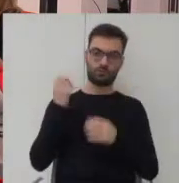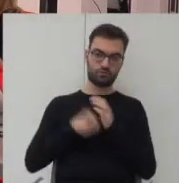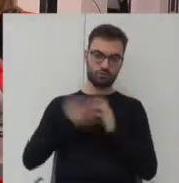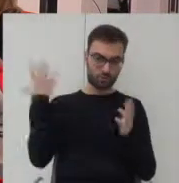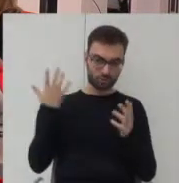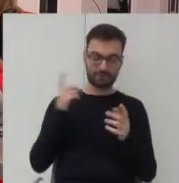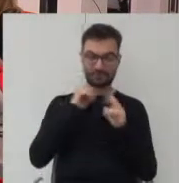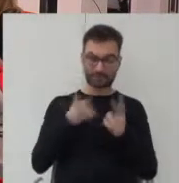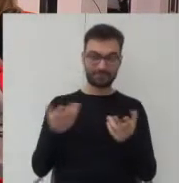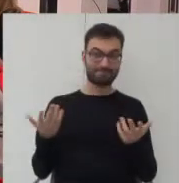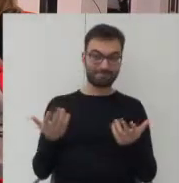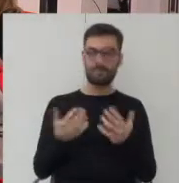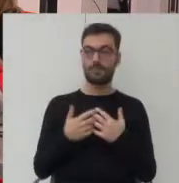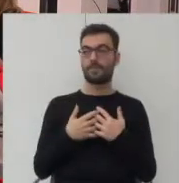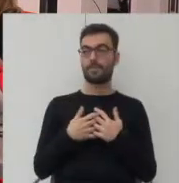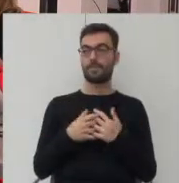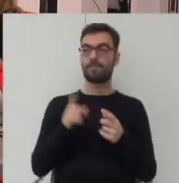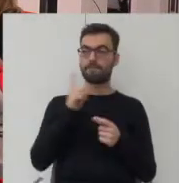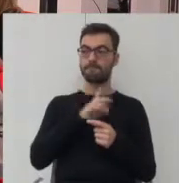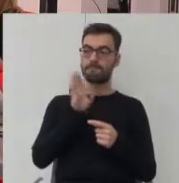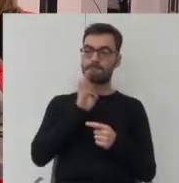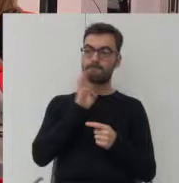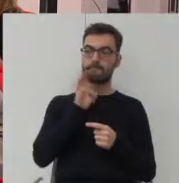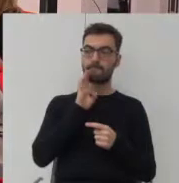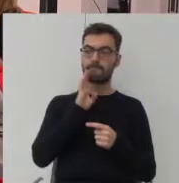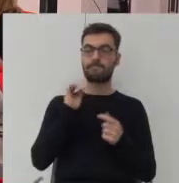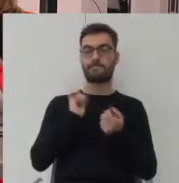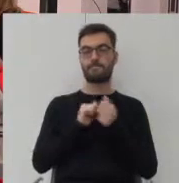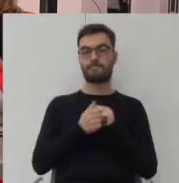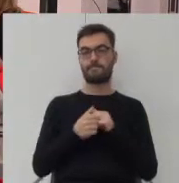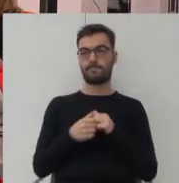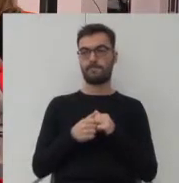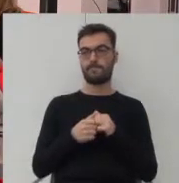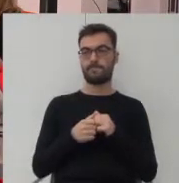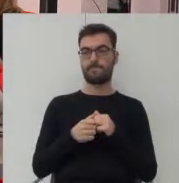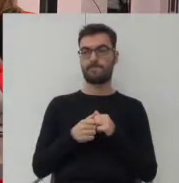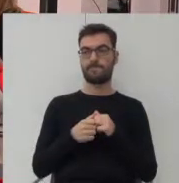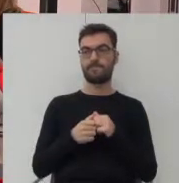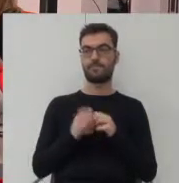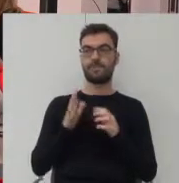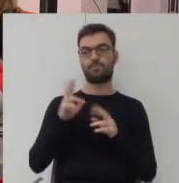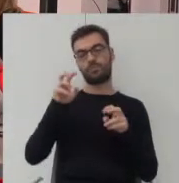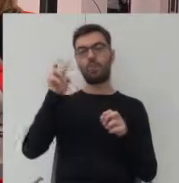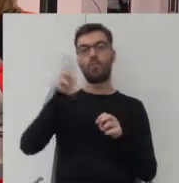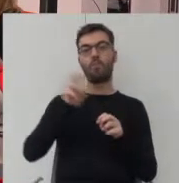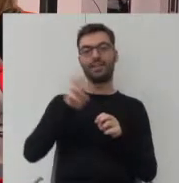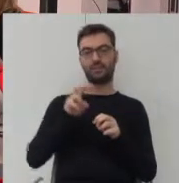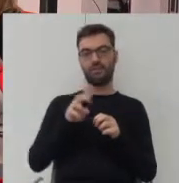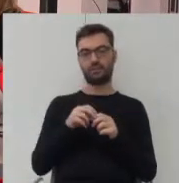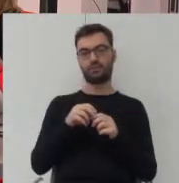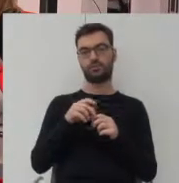droższe i no prawdopodobnie albo jakoś będziemy humanizować te przedmieścia,